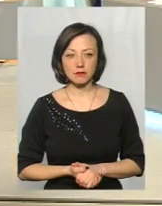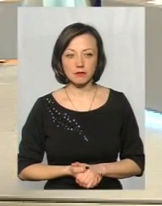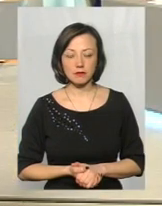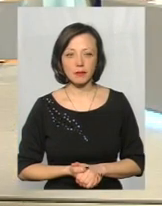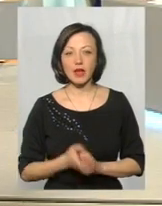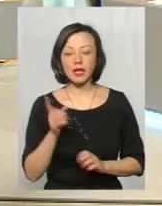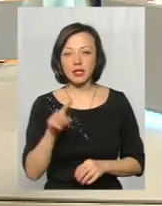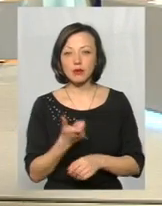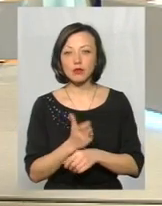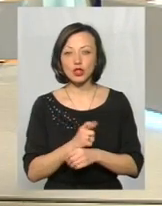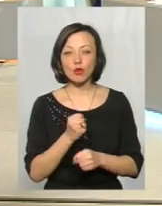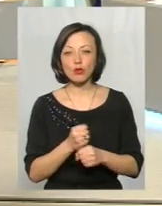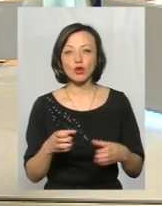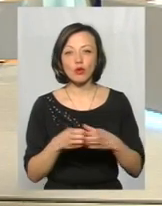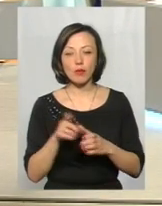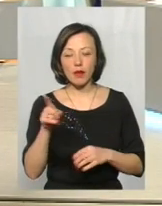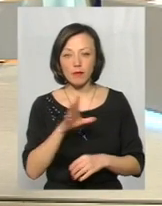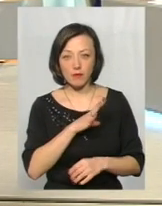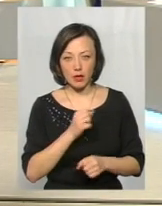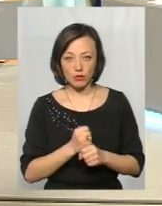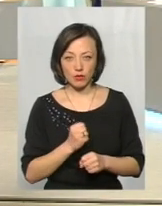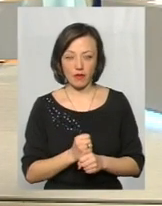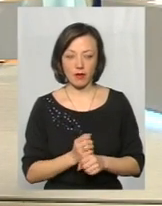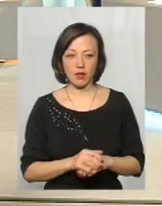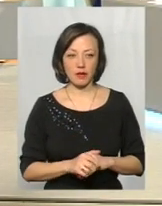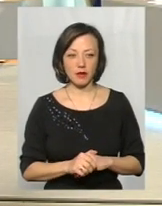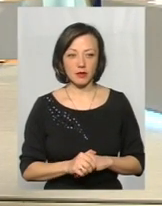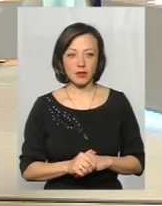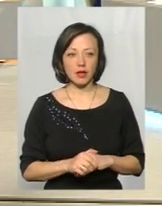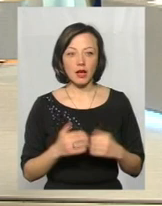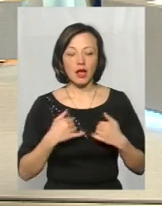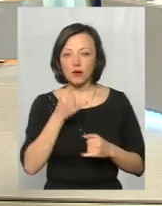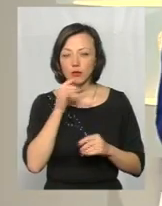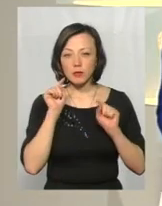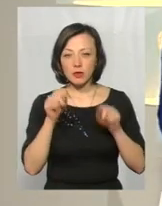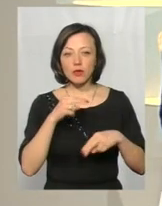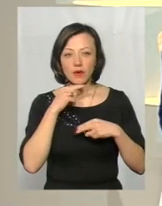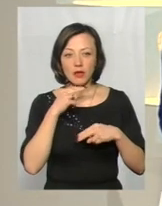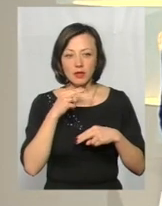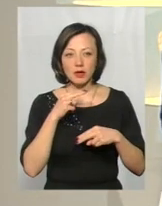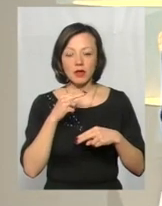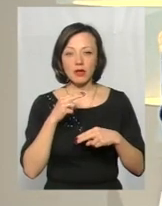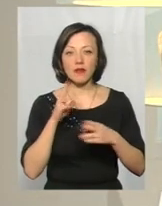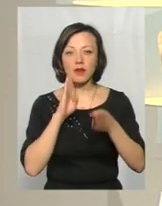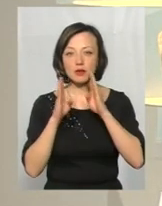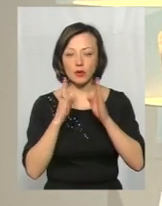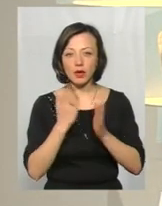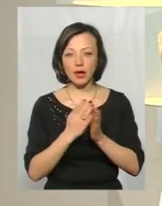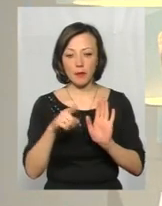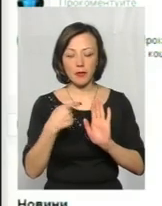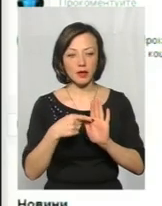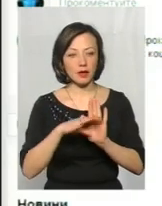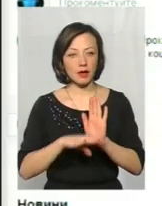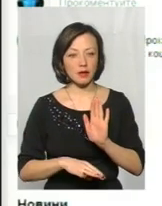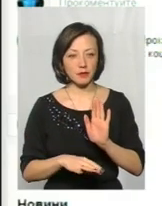Тим паче, робоча група там працювала. Також я не можу не приділити увагу соцмережі Фейсбук. В нас є тут питання.